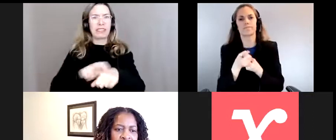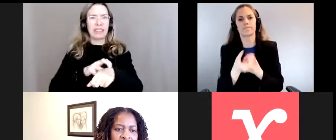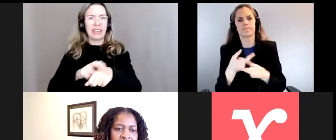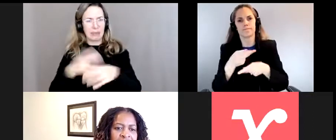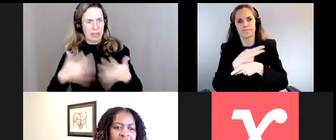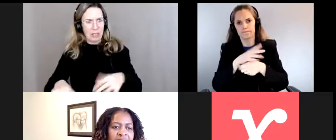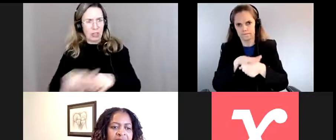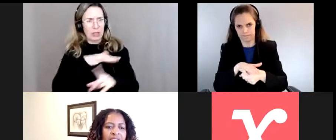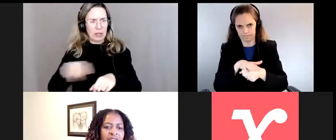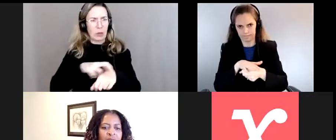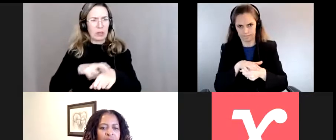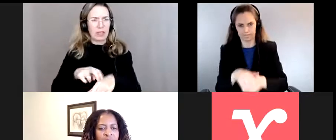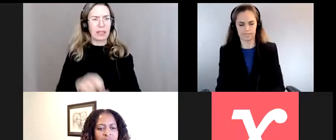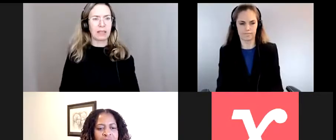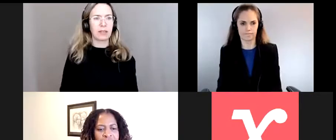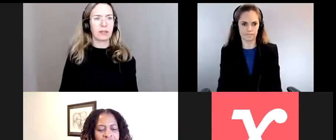stressante.